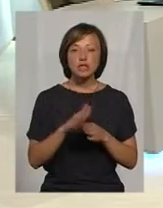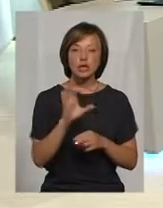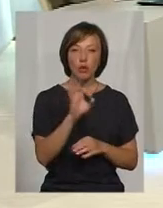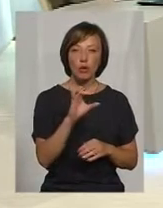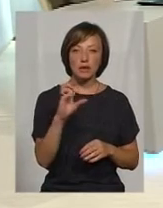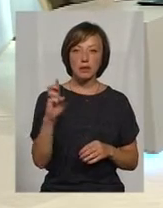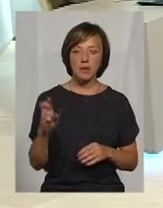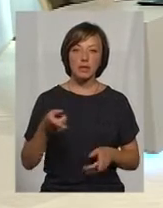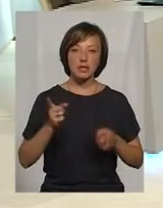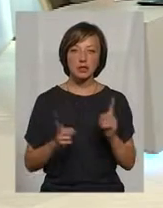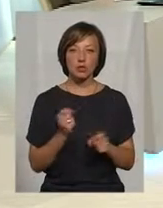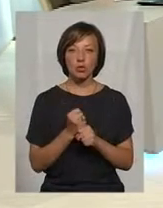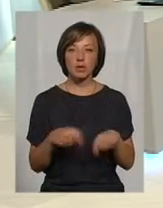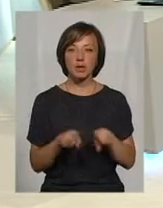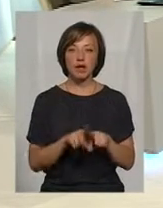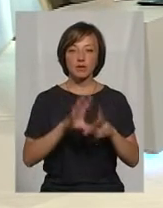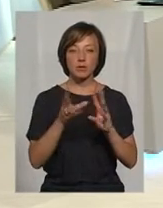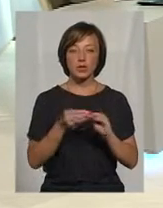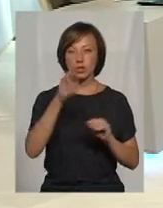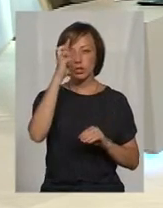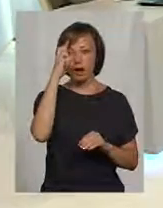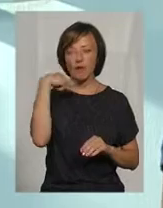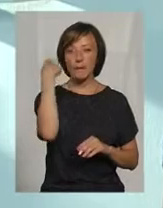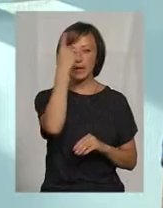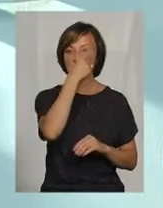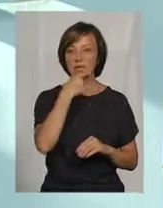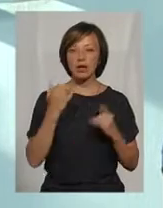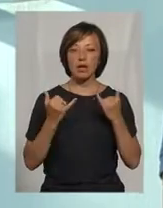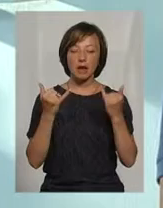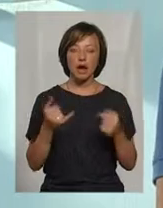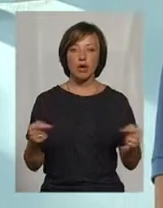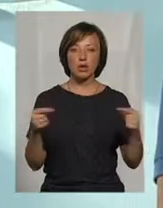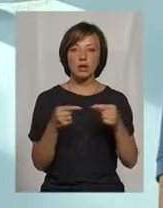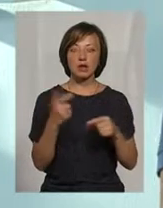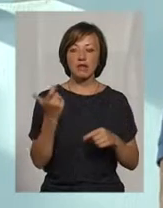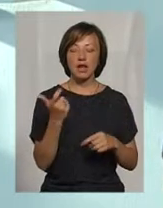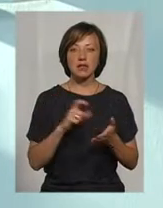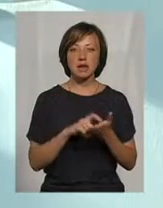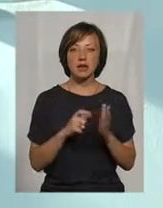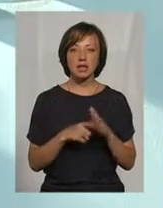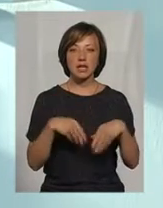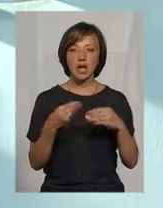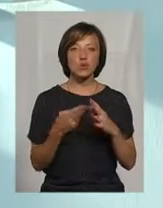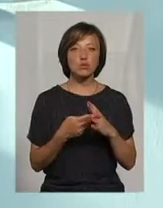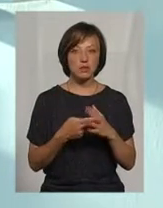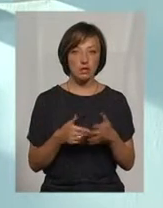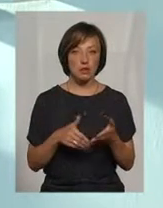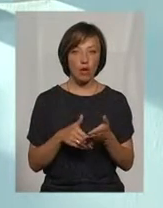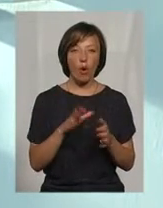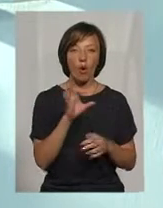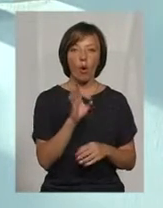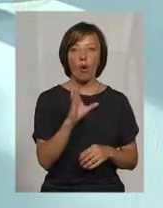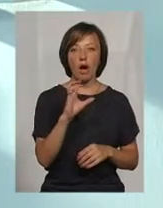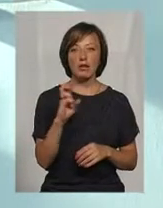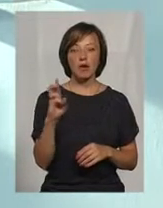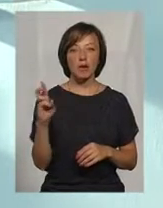договарується так. Вобщо, та держава персонально для конкретного власника квартири дає субсидію. ОСББ